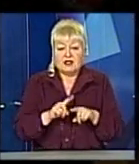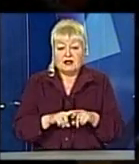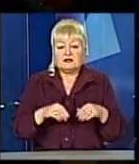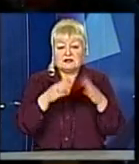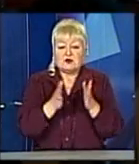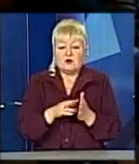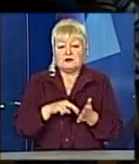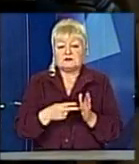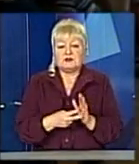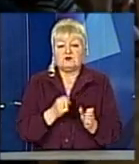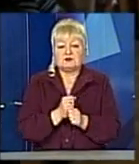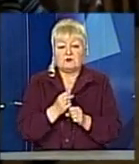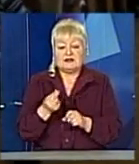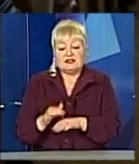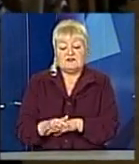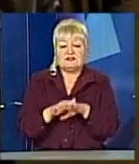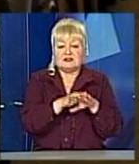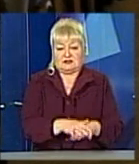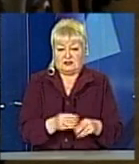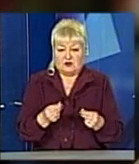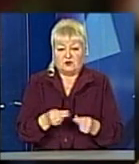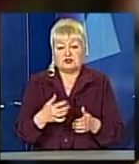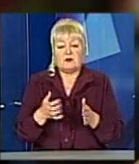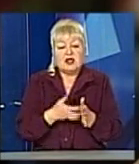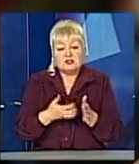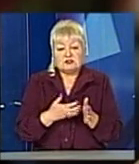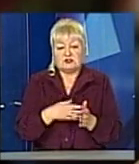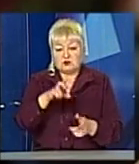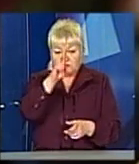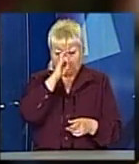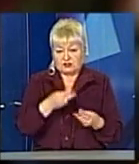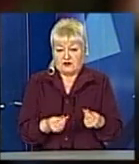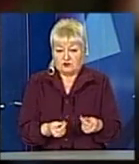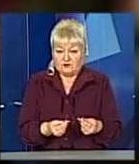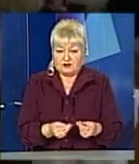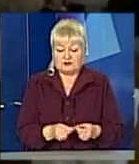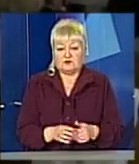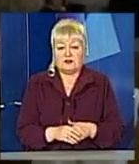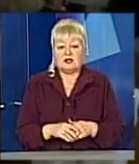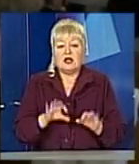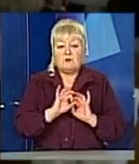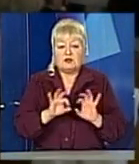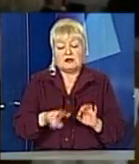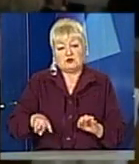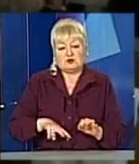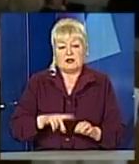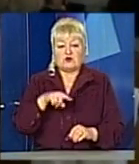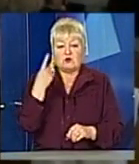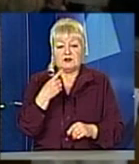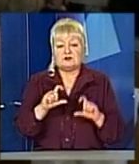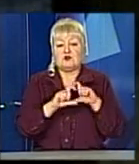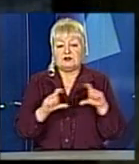панують інвестиційним коштом. А все через відсутність державного фінансування на спеціалізоване дорговартісне обладнання, пояснює директор обласного